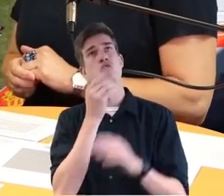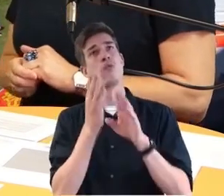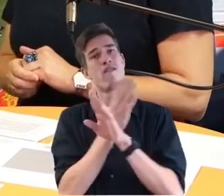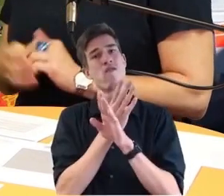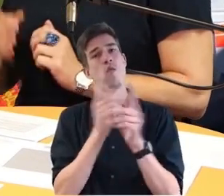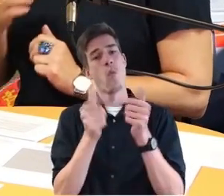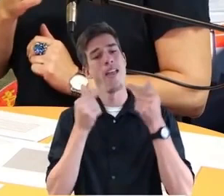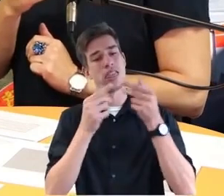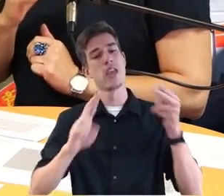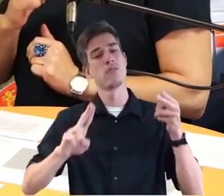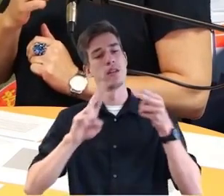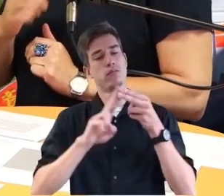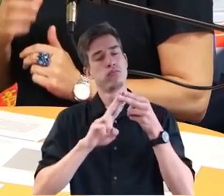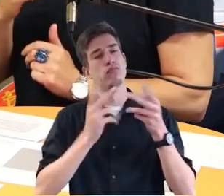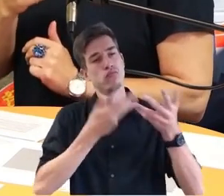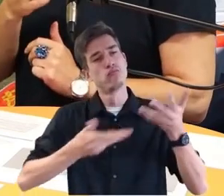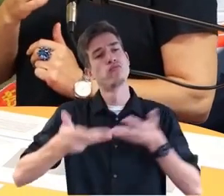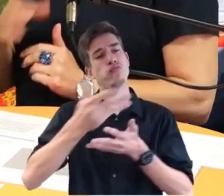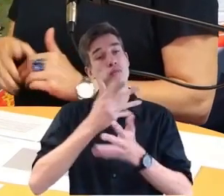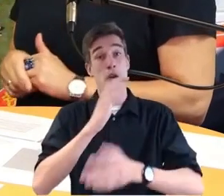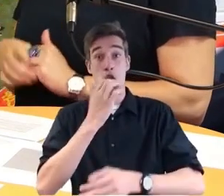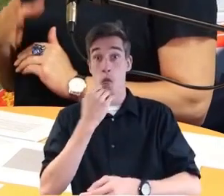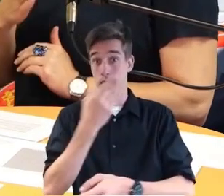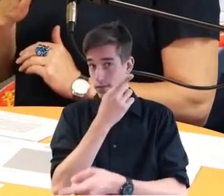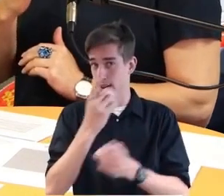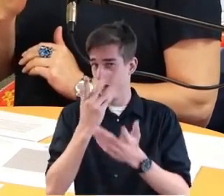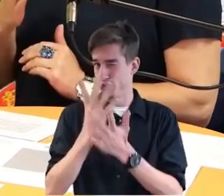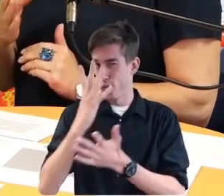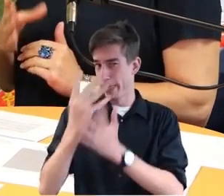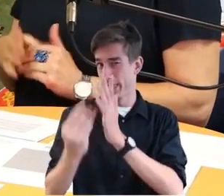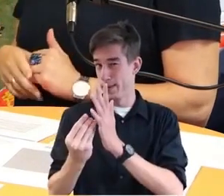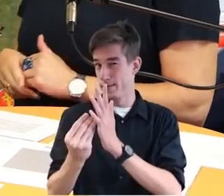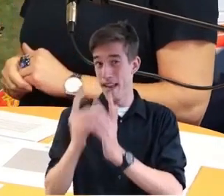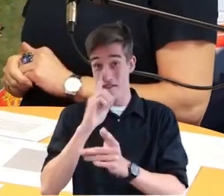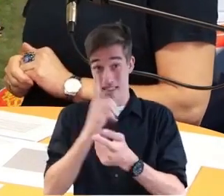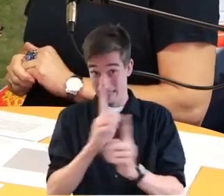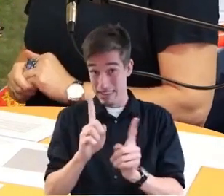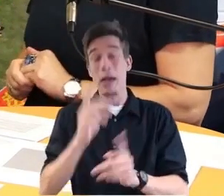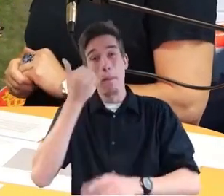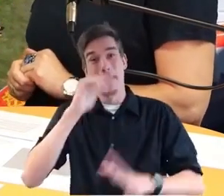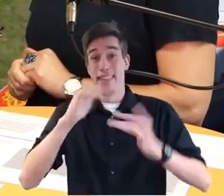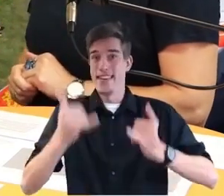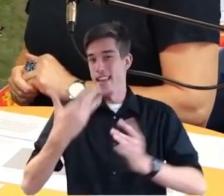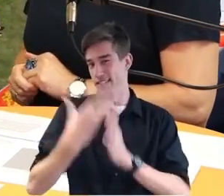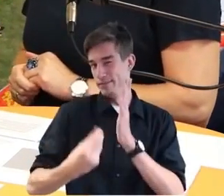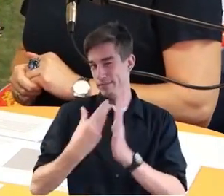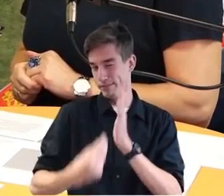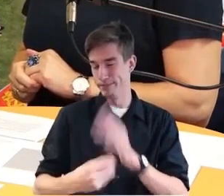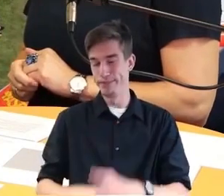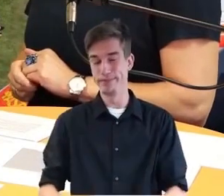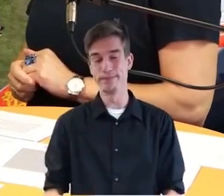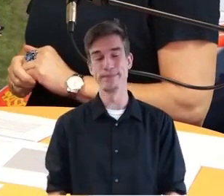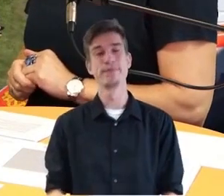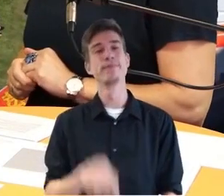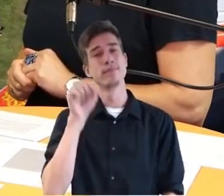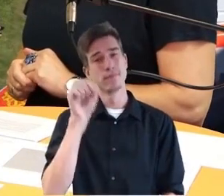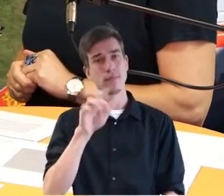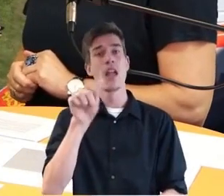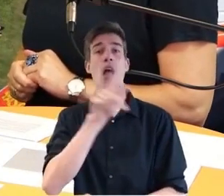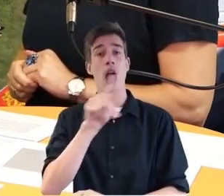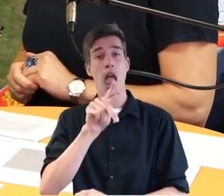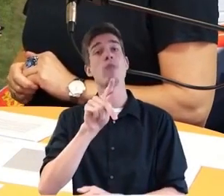hoffe ich, Sie haben sie zu Hause schon runtergeladen, sonst jetzt auf jeden Fall. Die wird ja auch